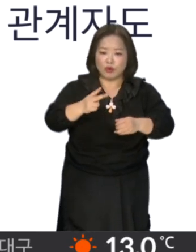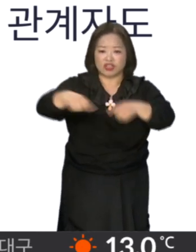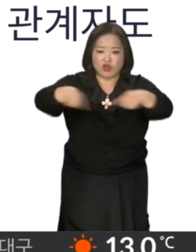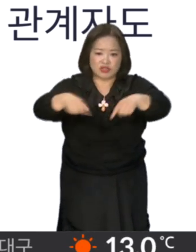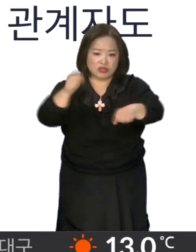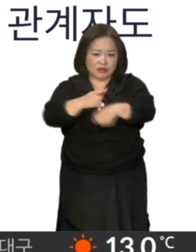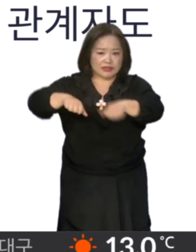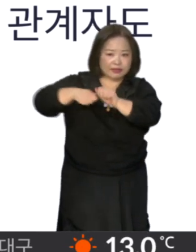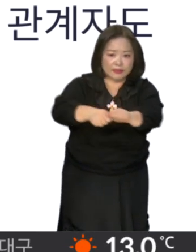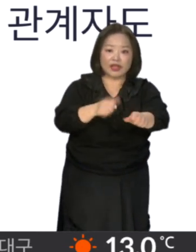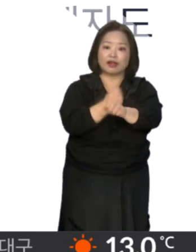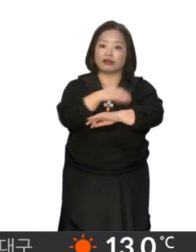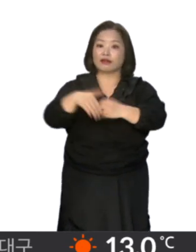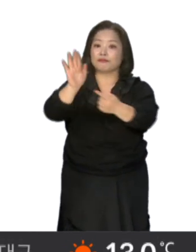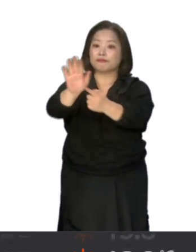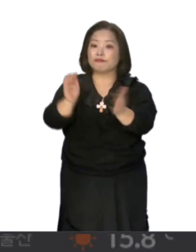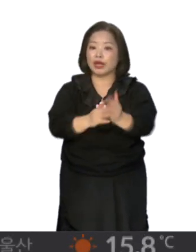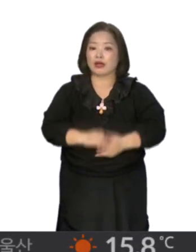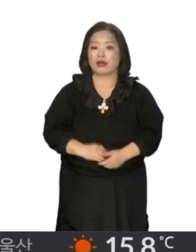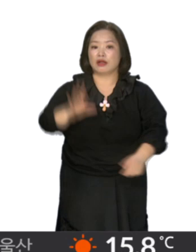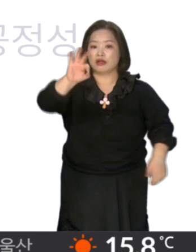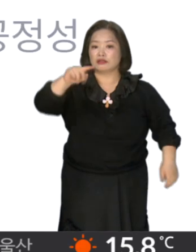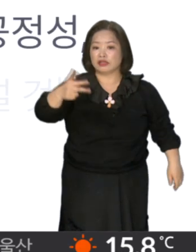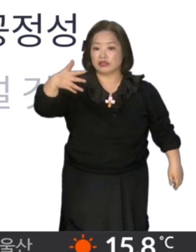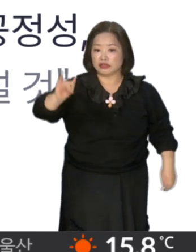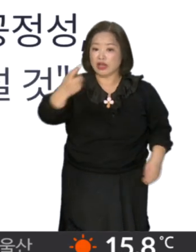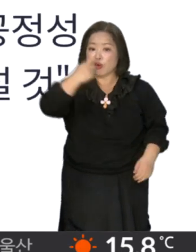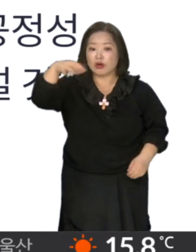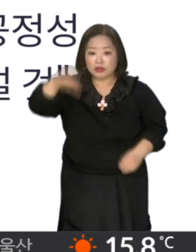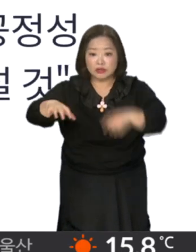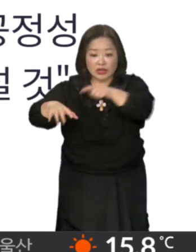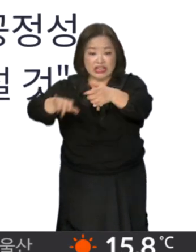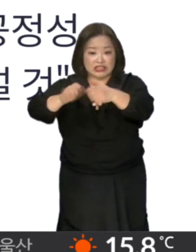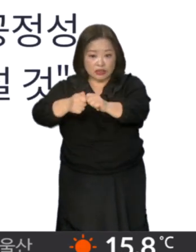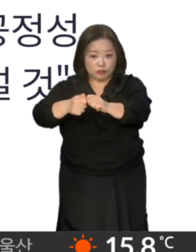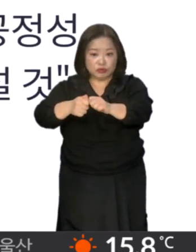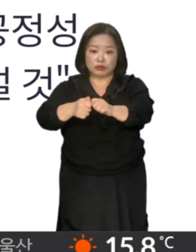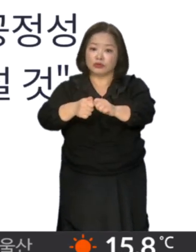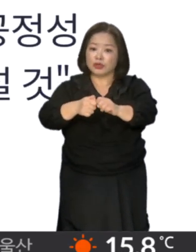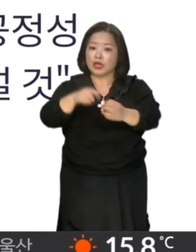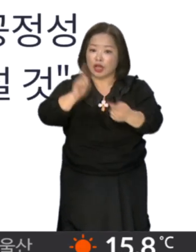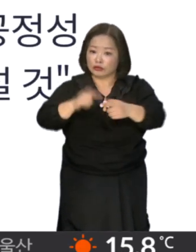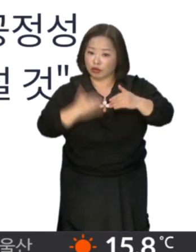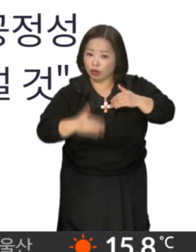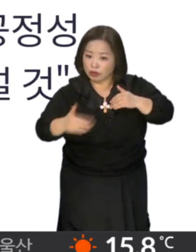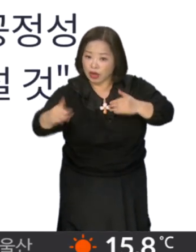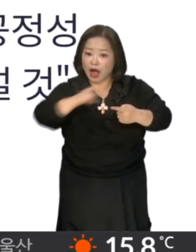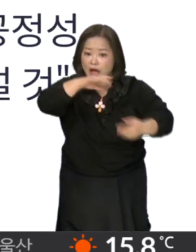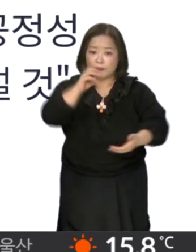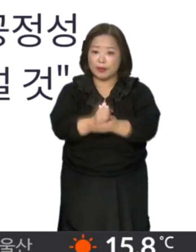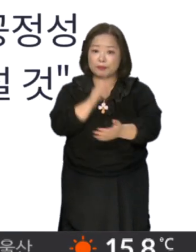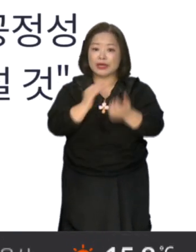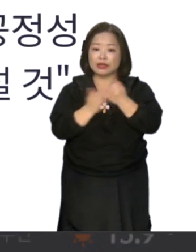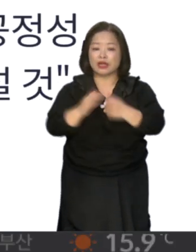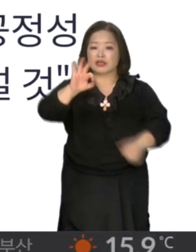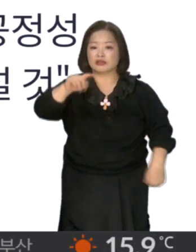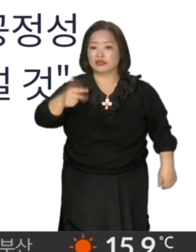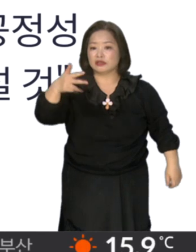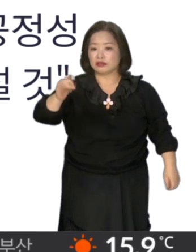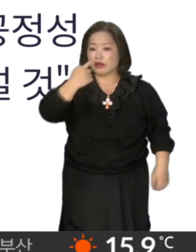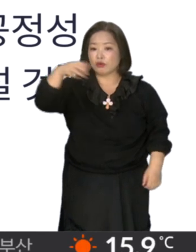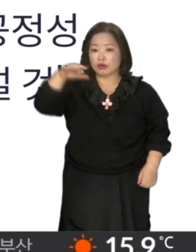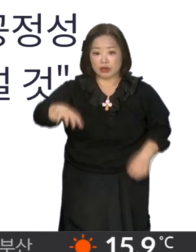묻겠다고 말했습니다. 을지학원은 지분 인수는 적법한 절차를 준수해 진행됐다며 을지학원이